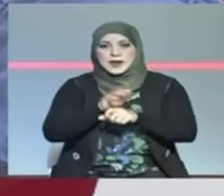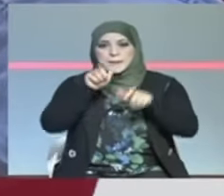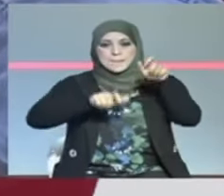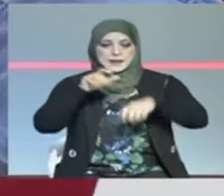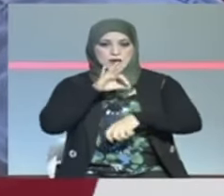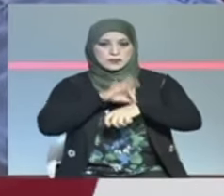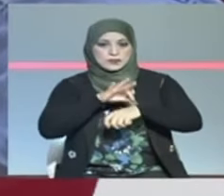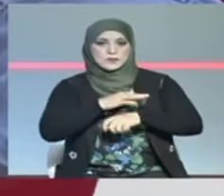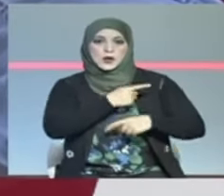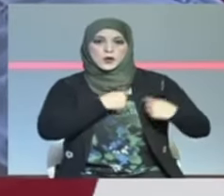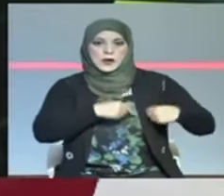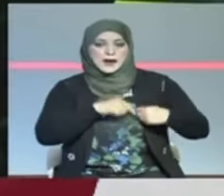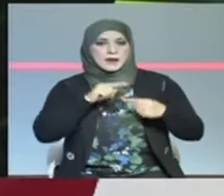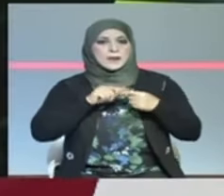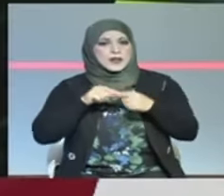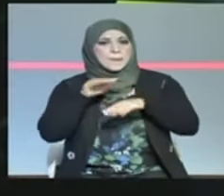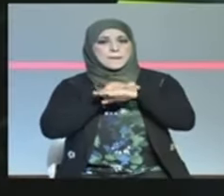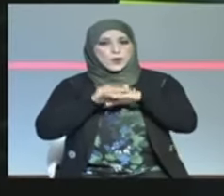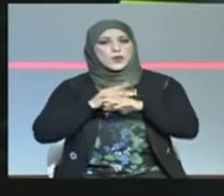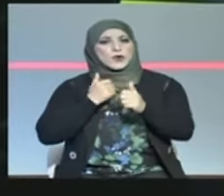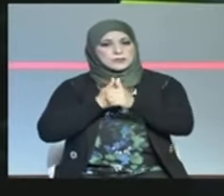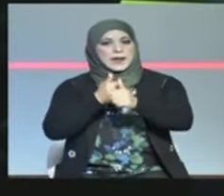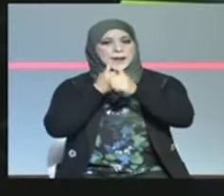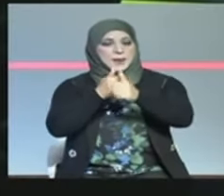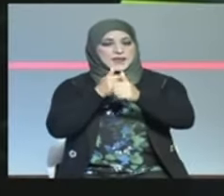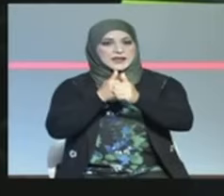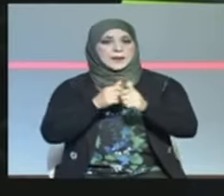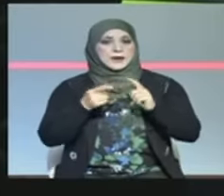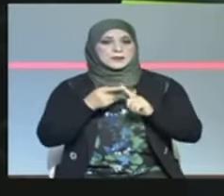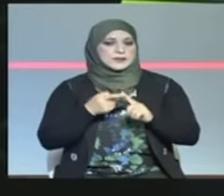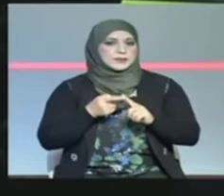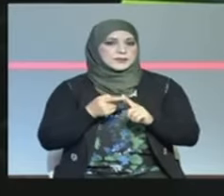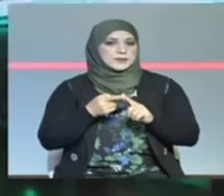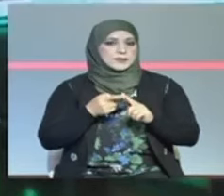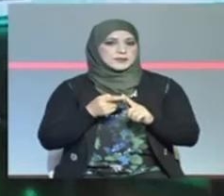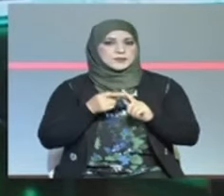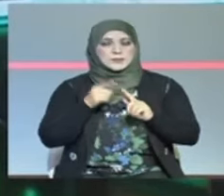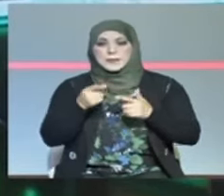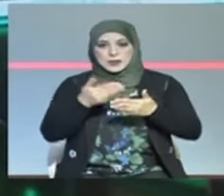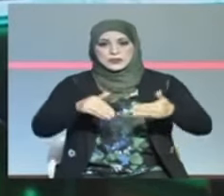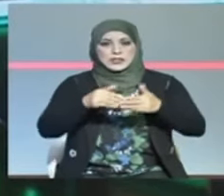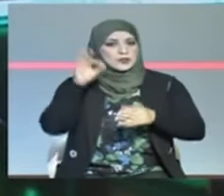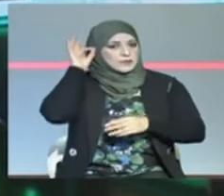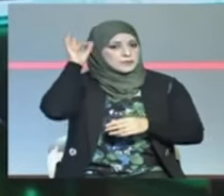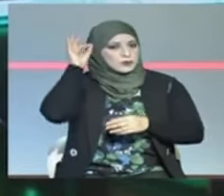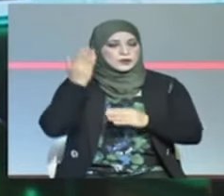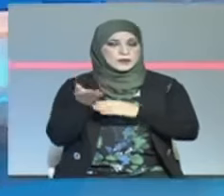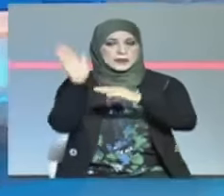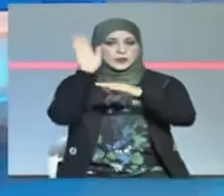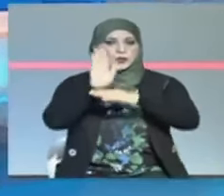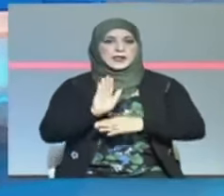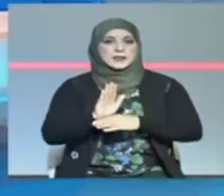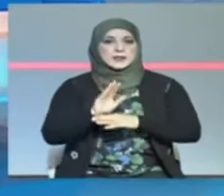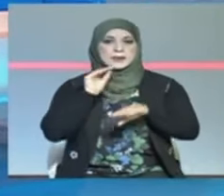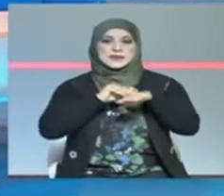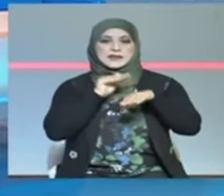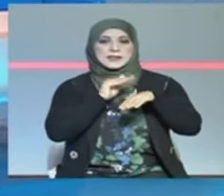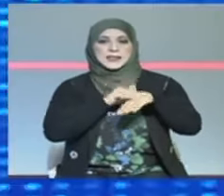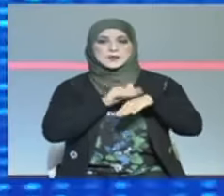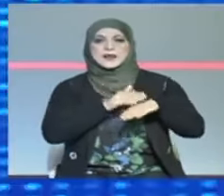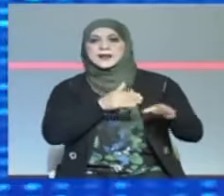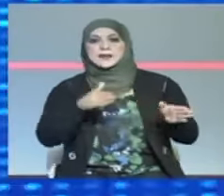والشرائيين وغيرهم تمثل موضوع متابعة من جماعة الاعتماد الصحي في تونس بما تقدمه من توسيات